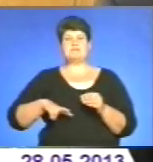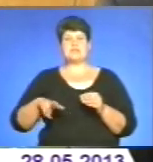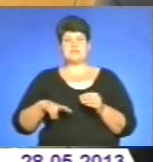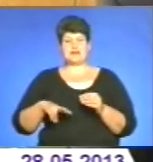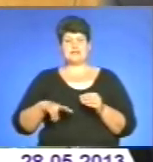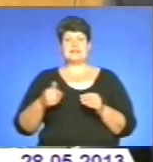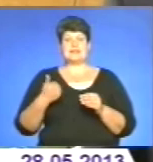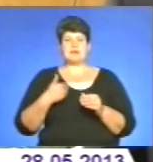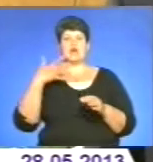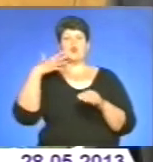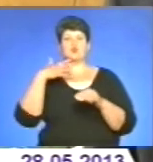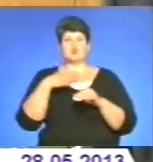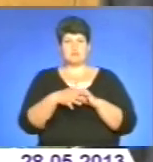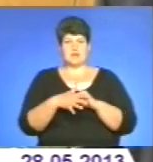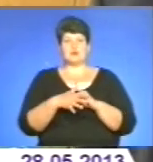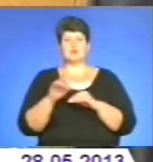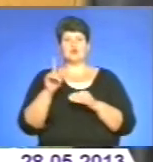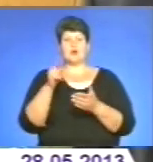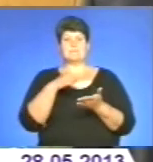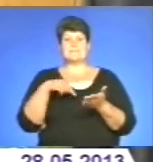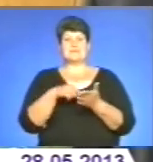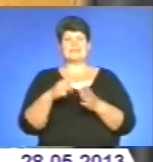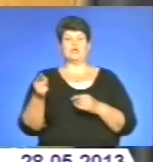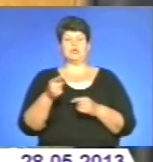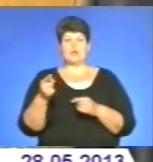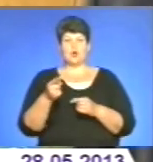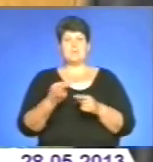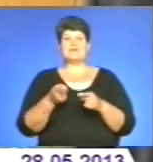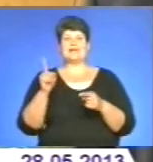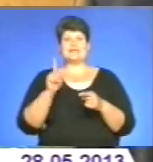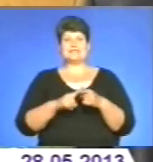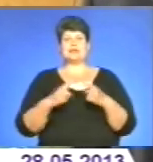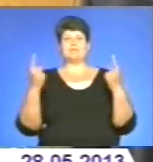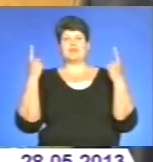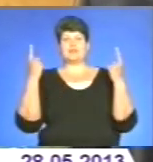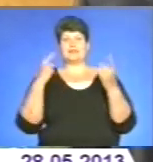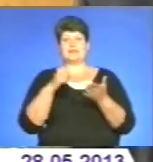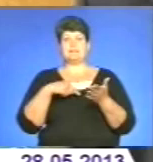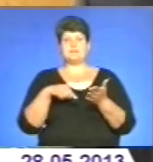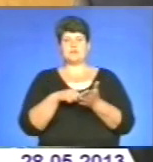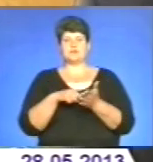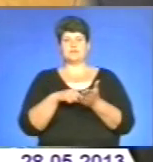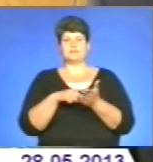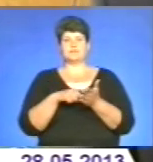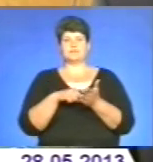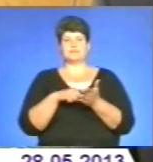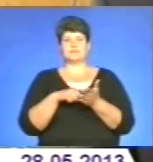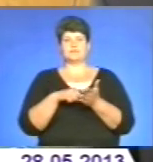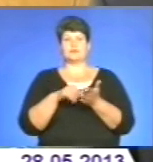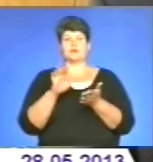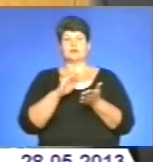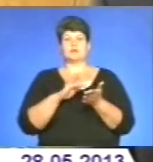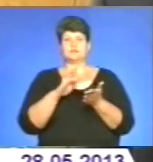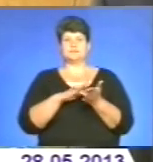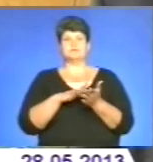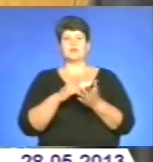І ми розуміємо, що місто Тернопіль – це велике місто, це столичне місто нашої області.